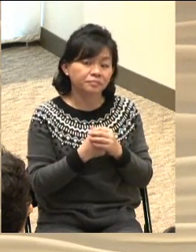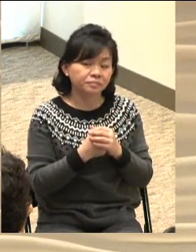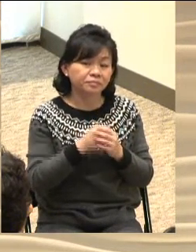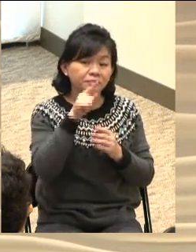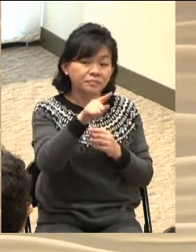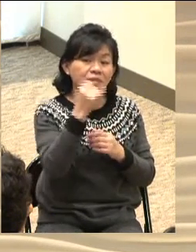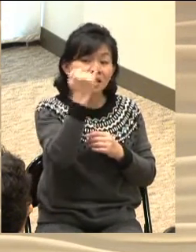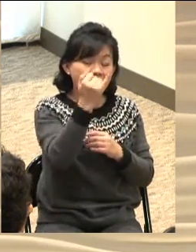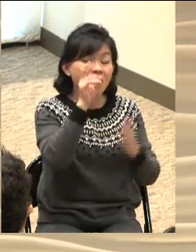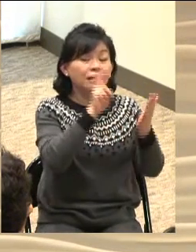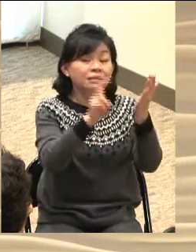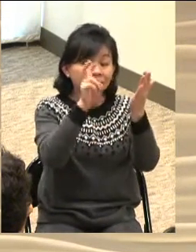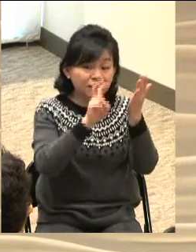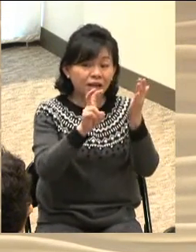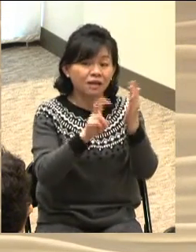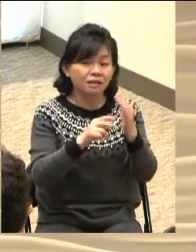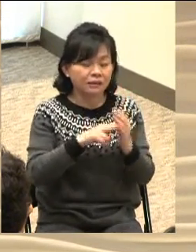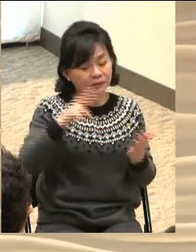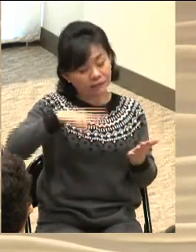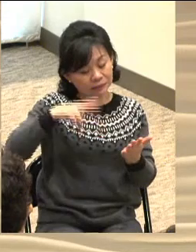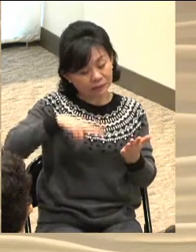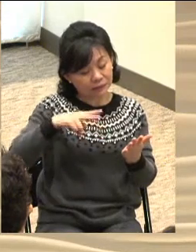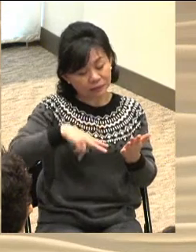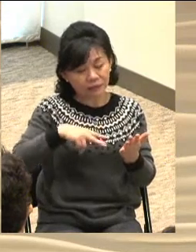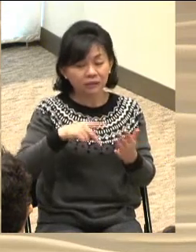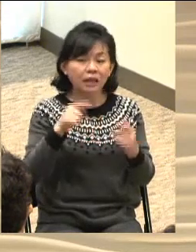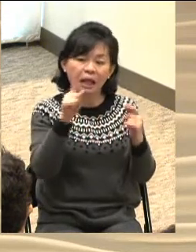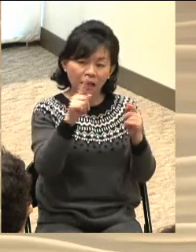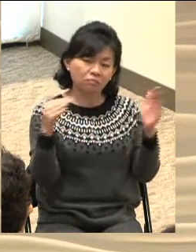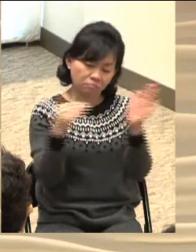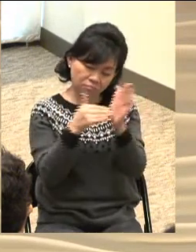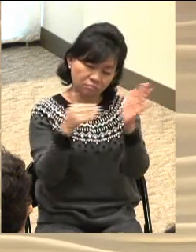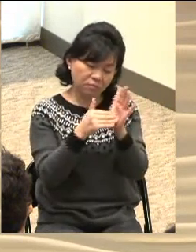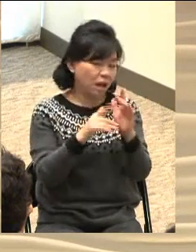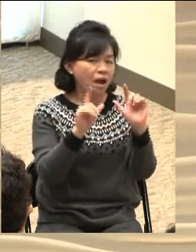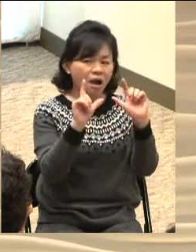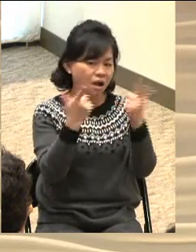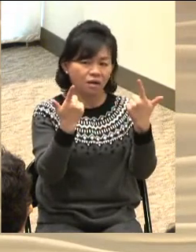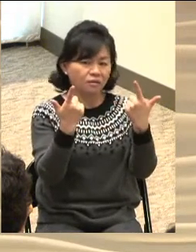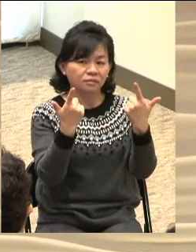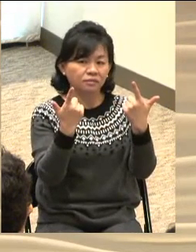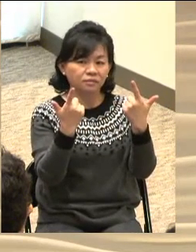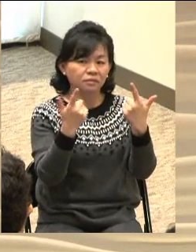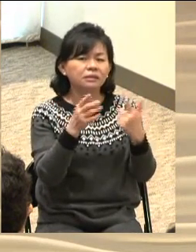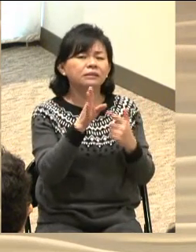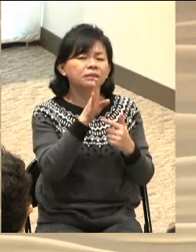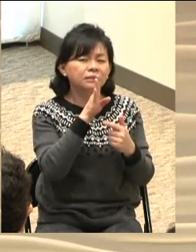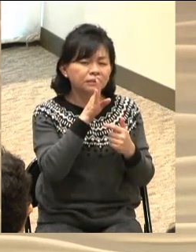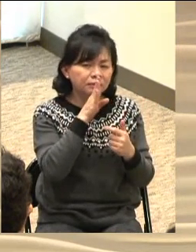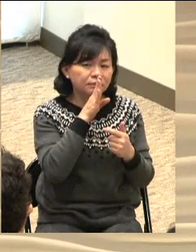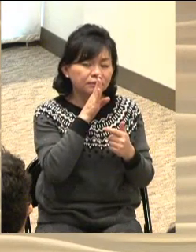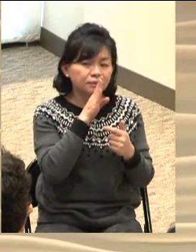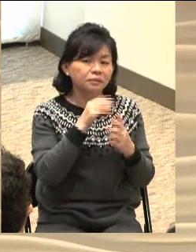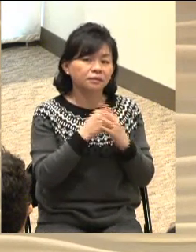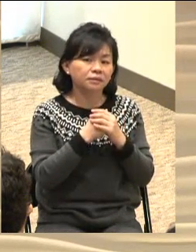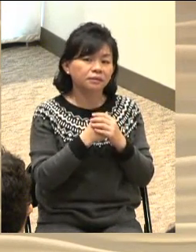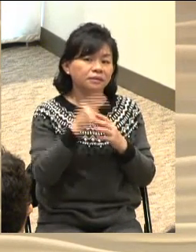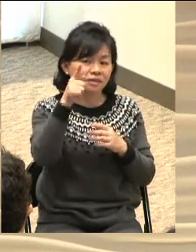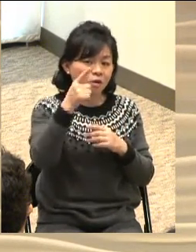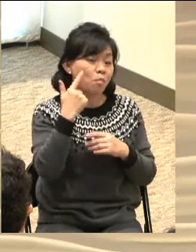마리아의 찬가는 이렇게 읽는 것으로만은 그 감흥을 제대로 느낄 수가 없습니다 저도